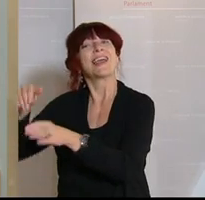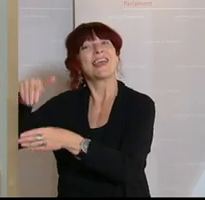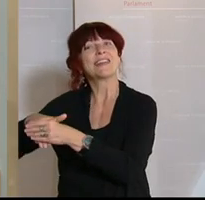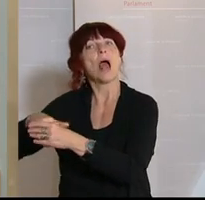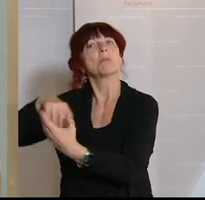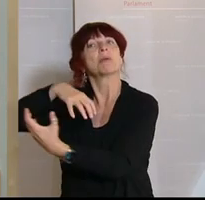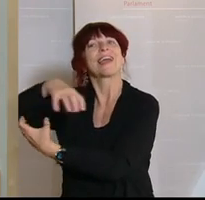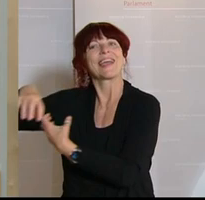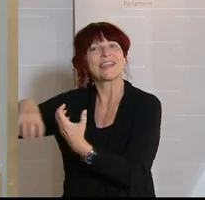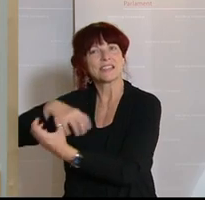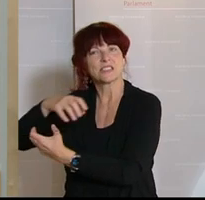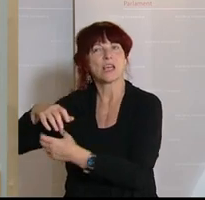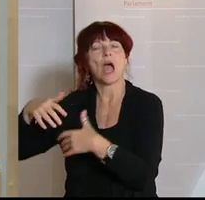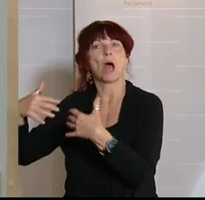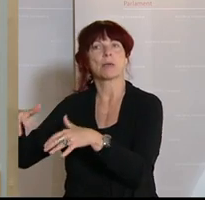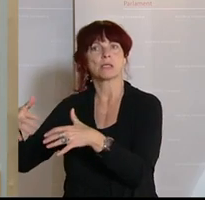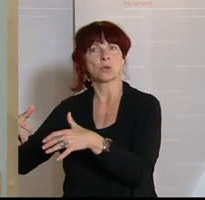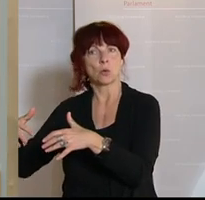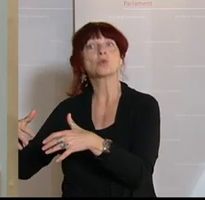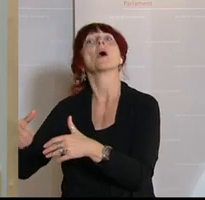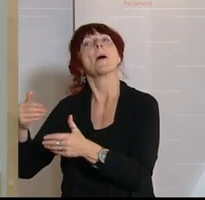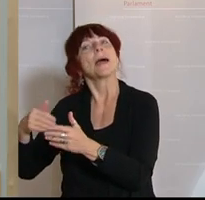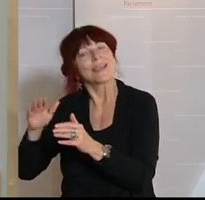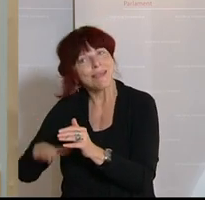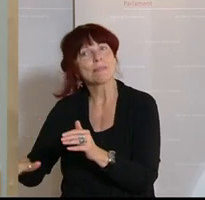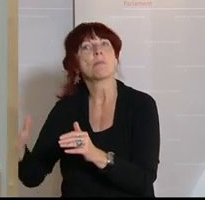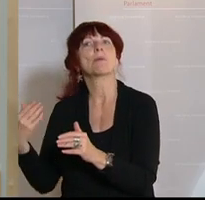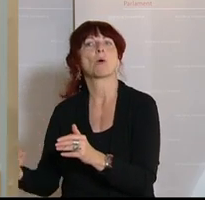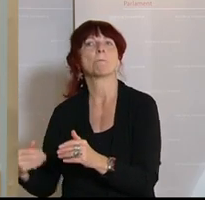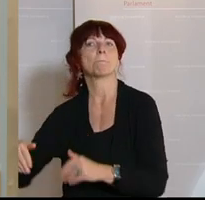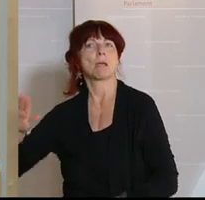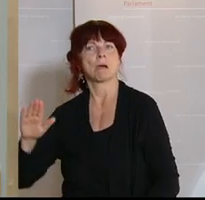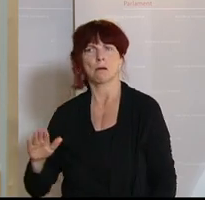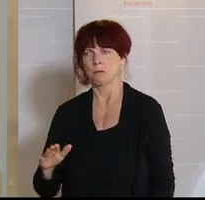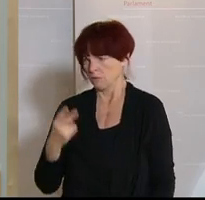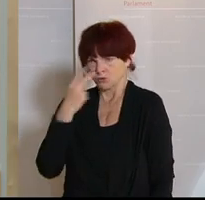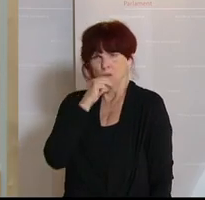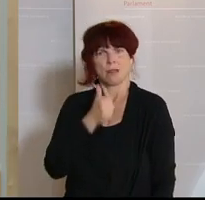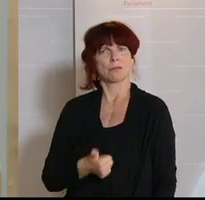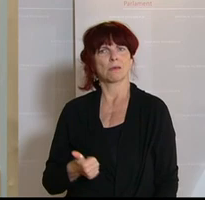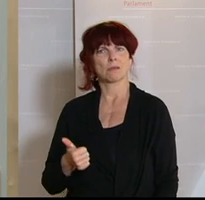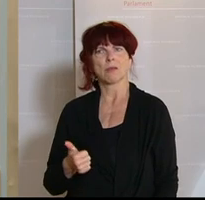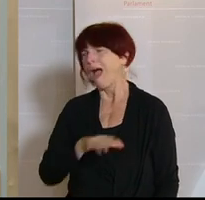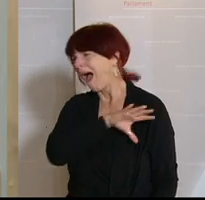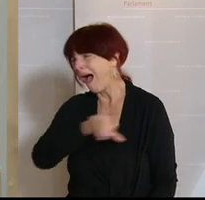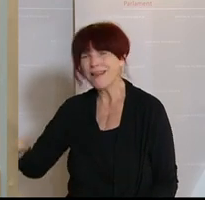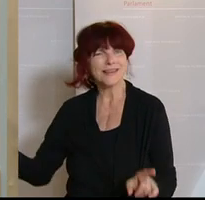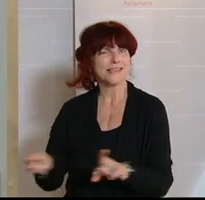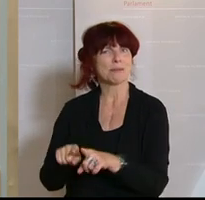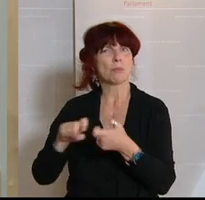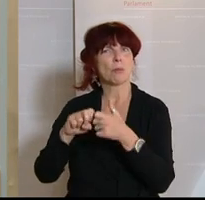Diese Unterscheidungen sind für uns überhaupt nicht nachvollziehbar. Für alle wird es gleich schwer, eine Arbeit zu finden.